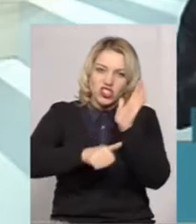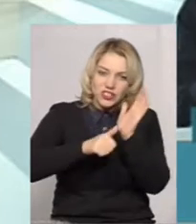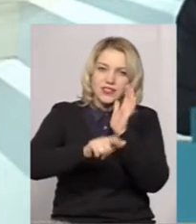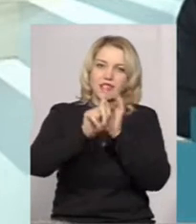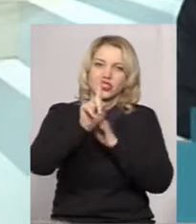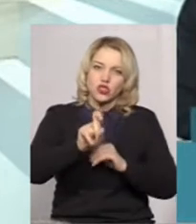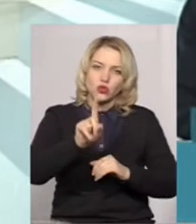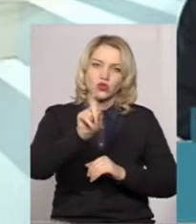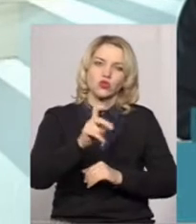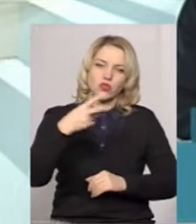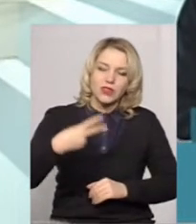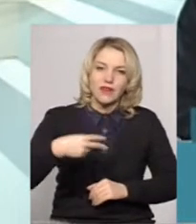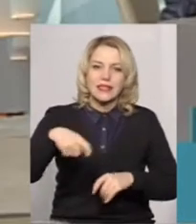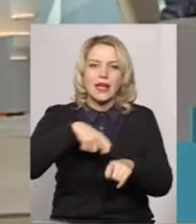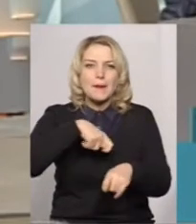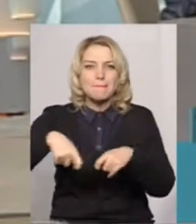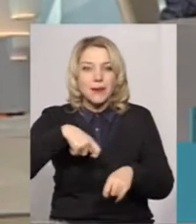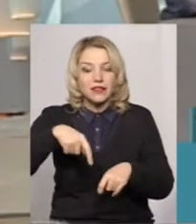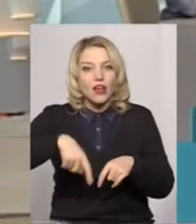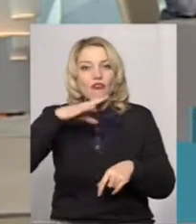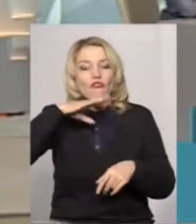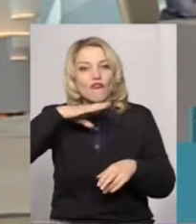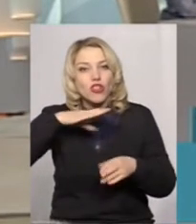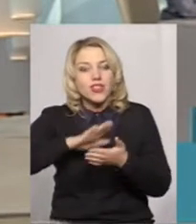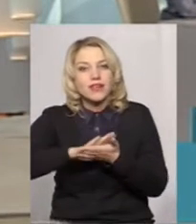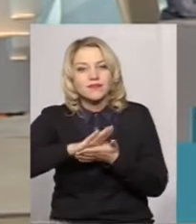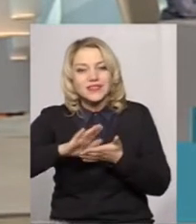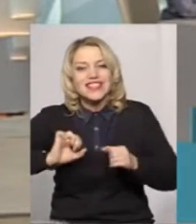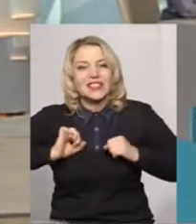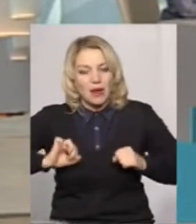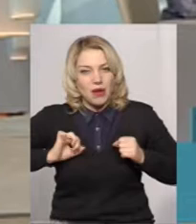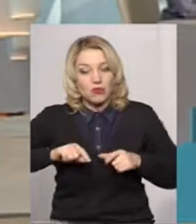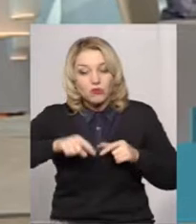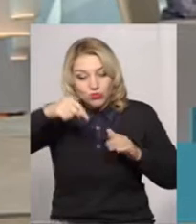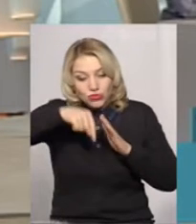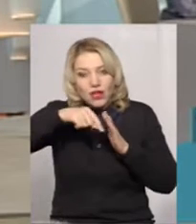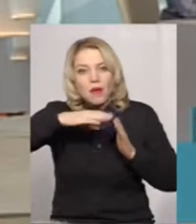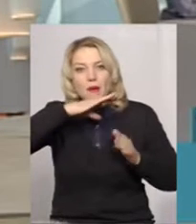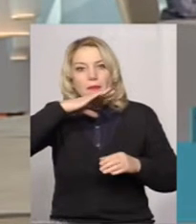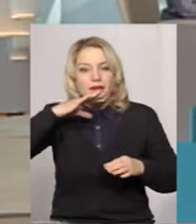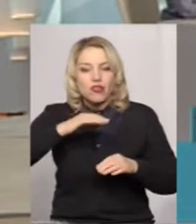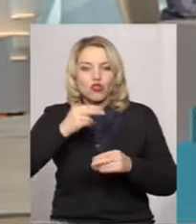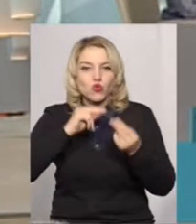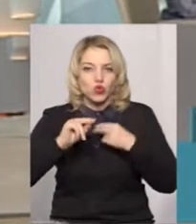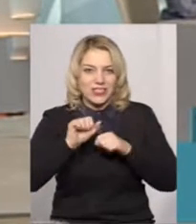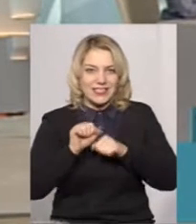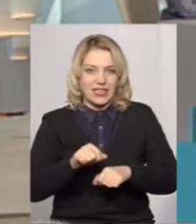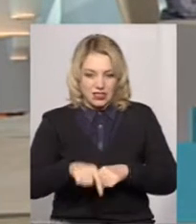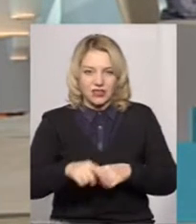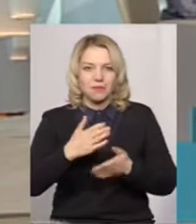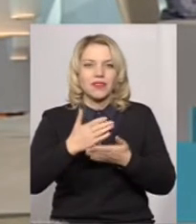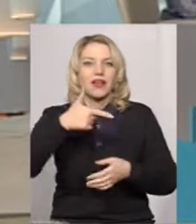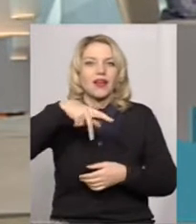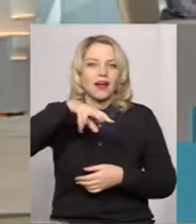100-120, я навіть знаю, такі вода безпечніша? Вода безпечніша, тому що вона набагато краще захищена. Там же і